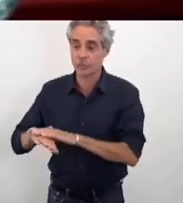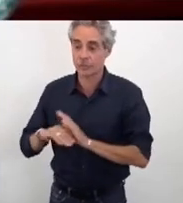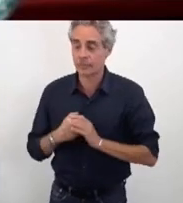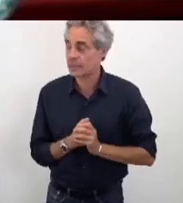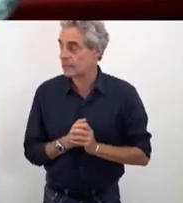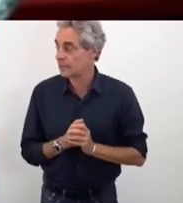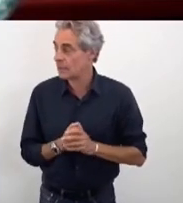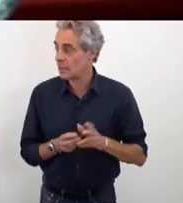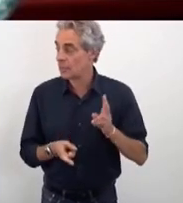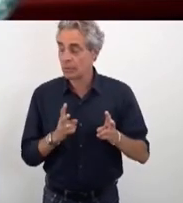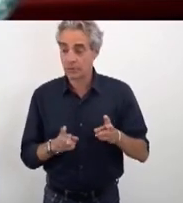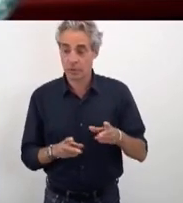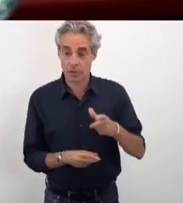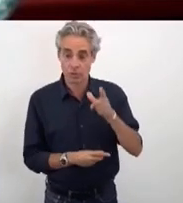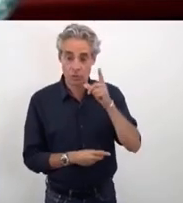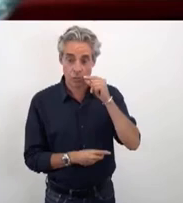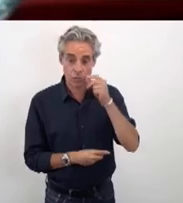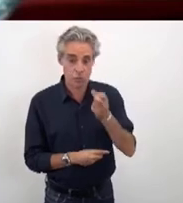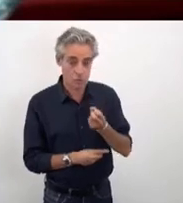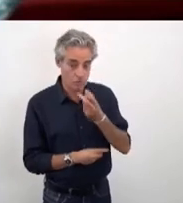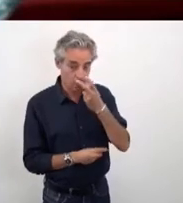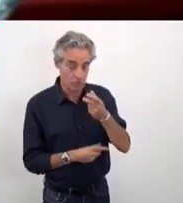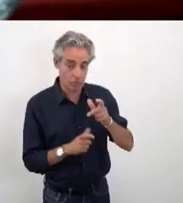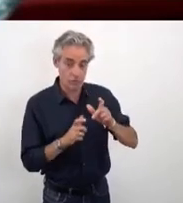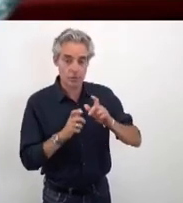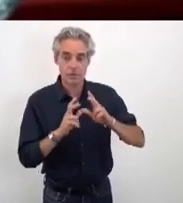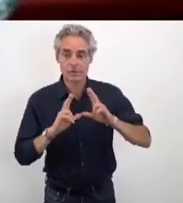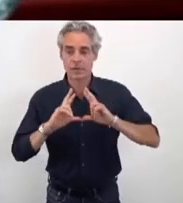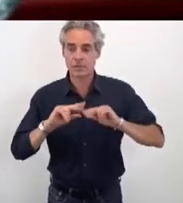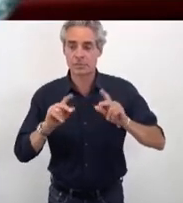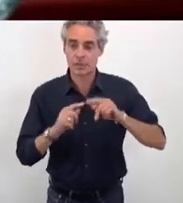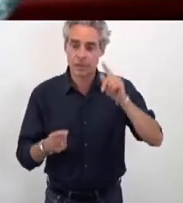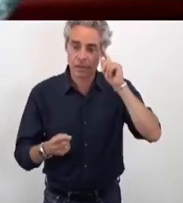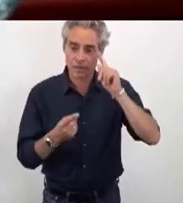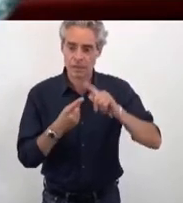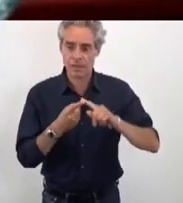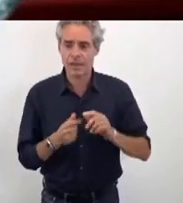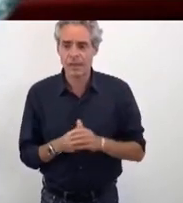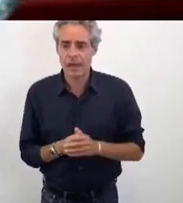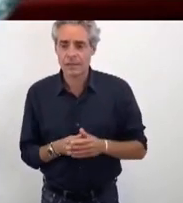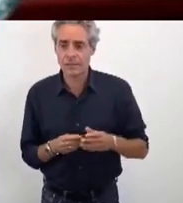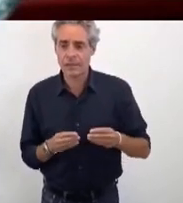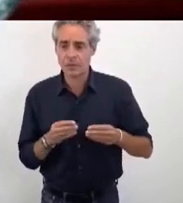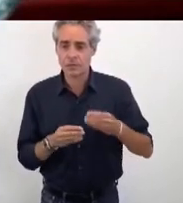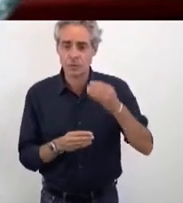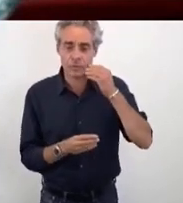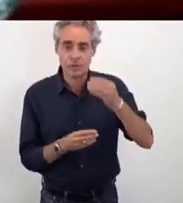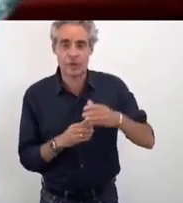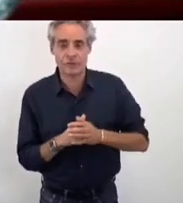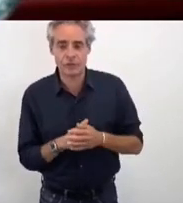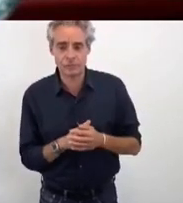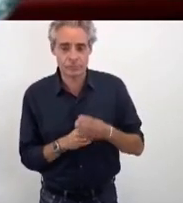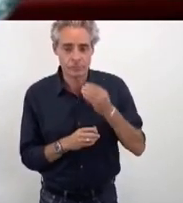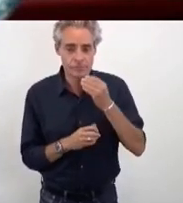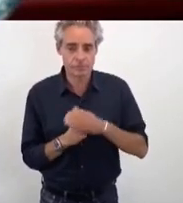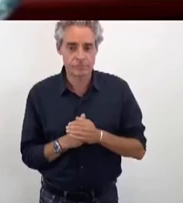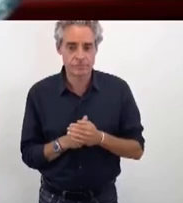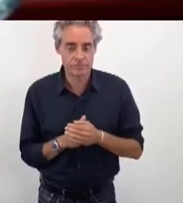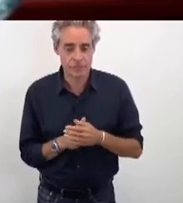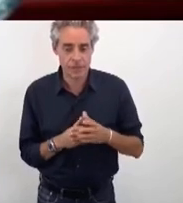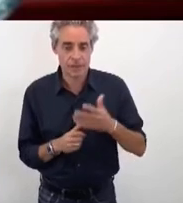sachant que M. Florian s'est exprimé sur les enjeux de répression. Et concernant la prévention, je voudrais faire cinq